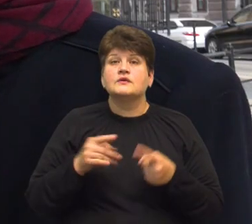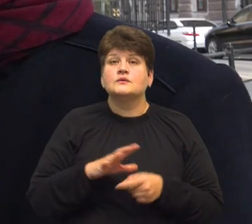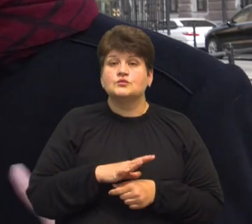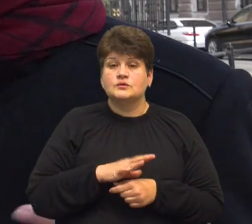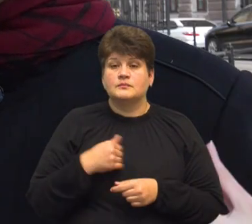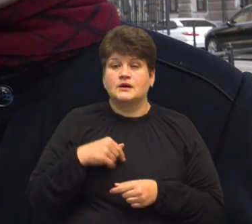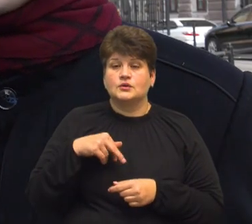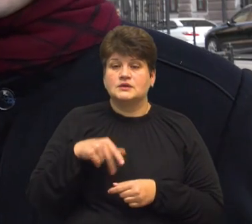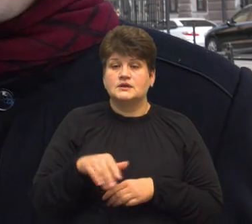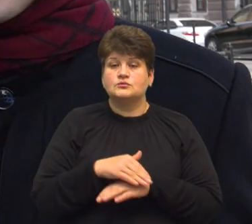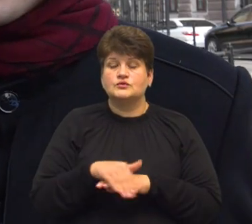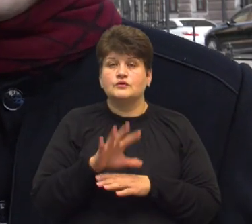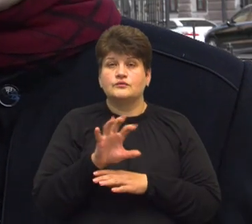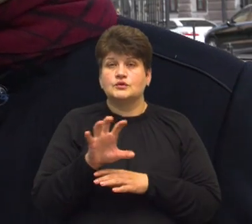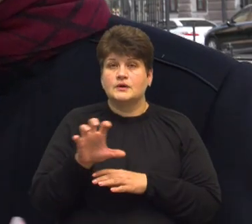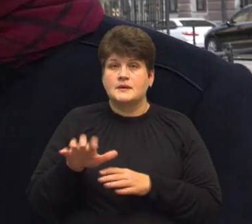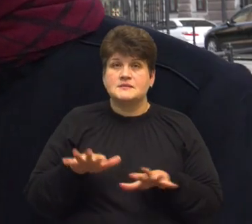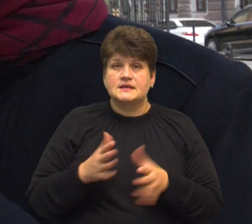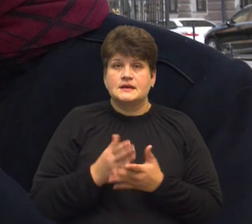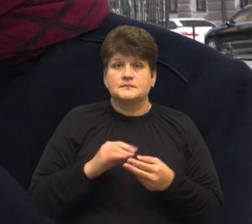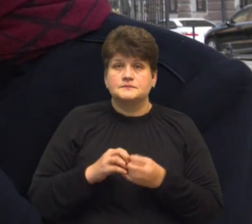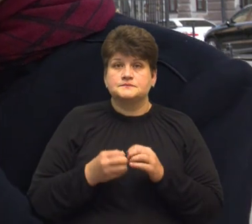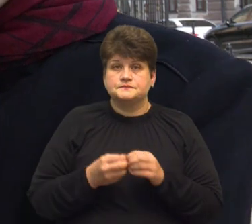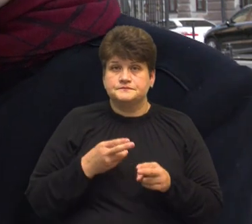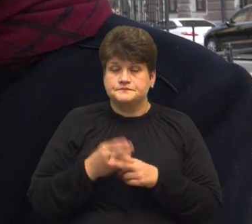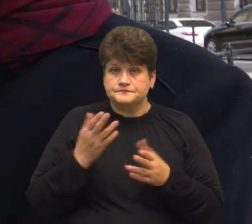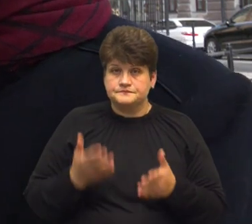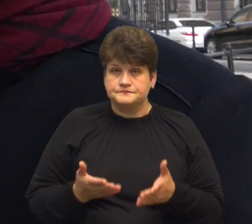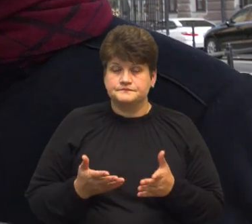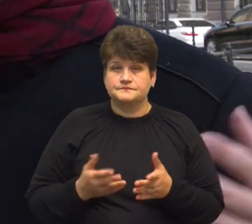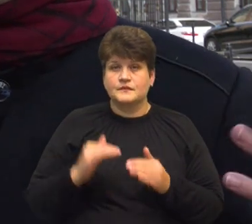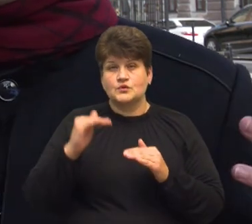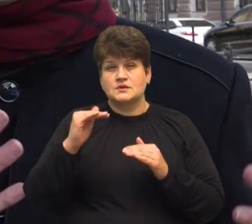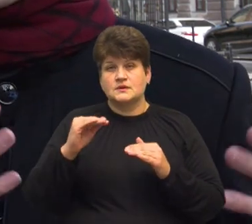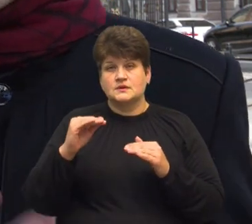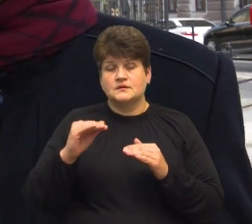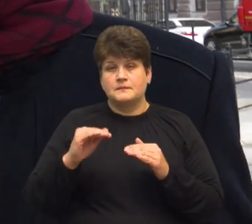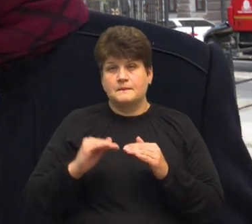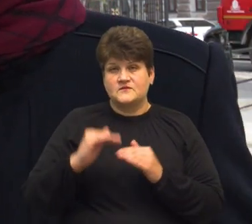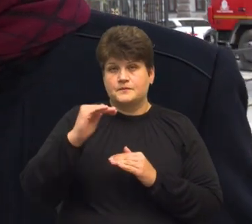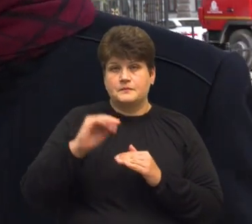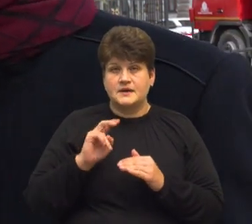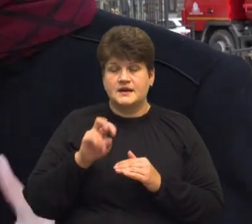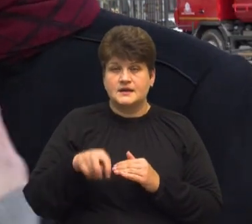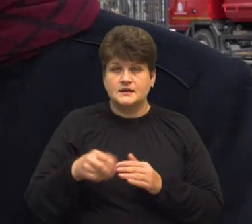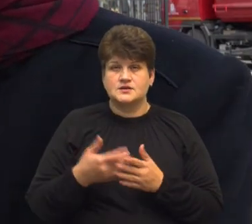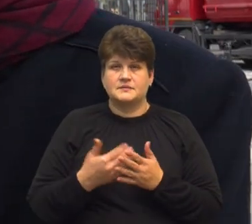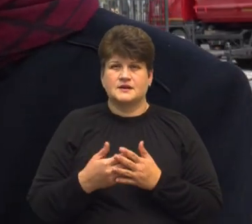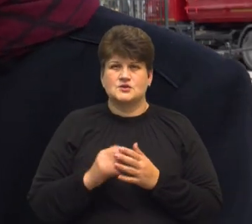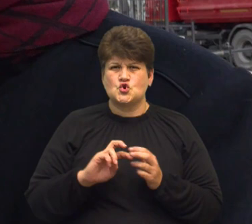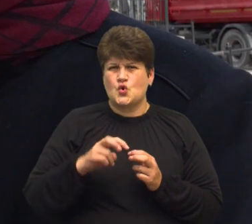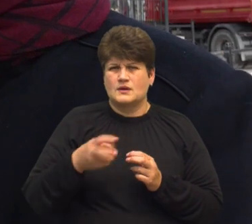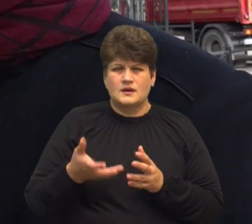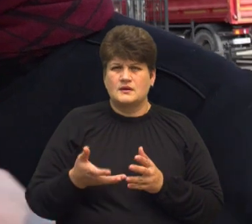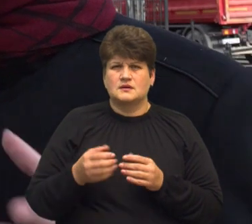ходили по вулицях, фотографували місця, де є бар'єр. Чи це непонижений перехід, чи сходинка посеред тротуару, чи аварійний